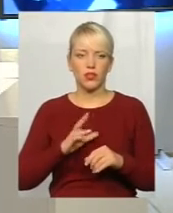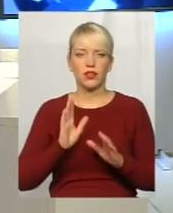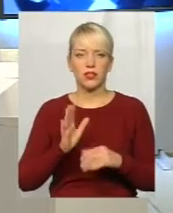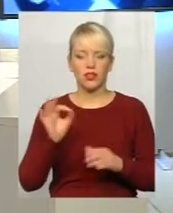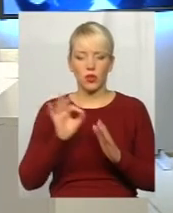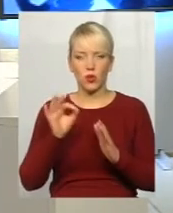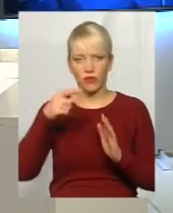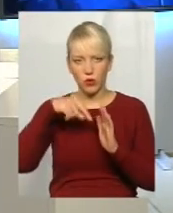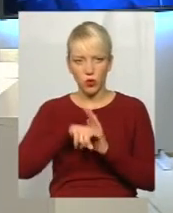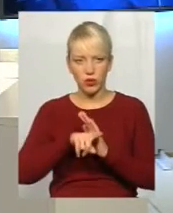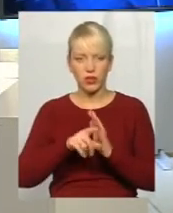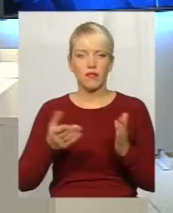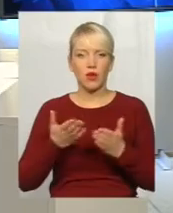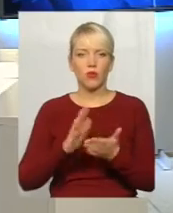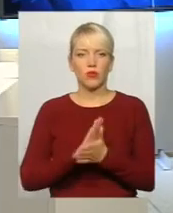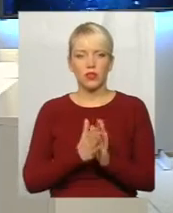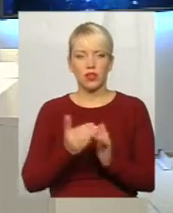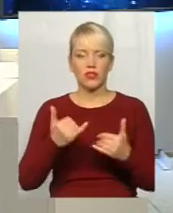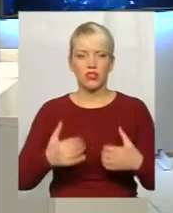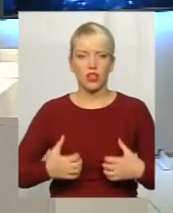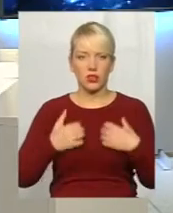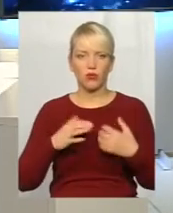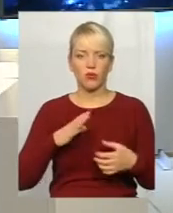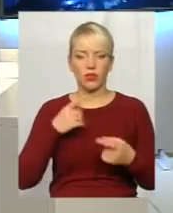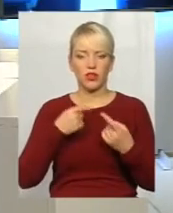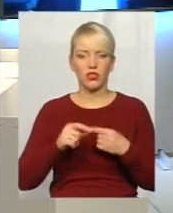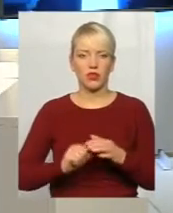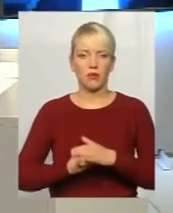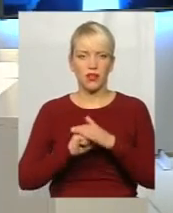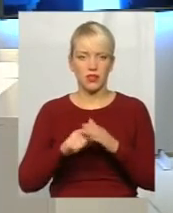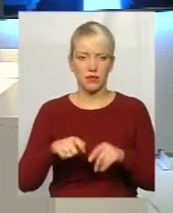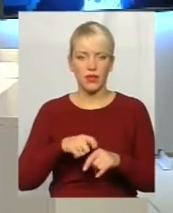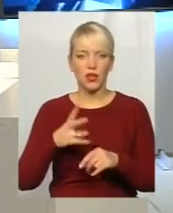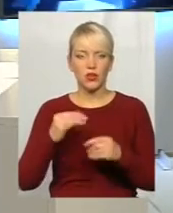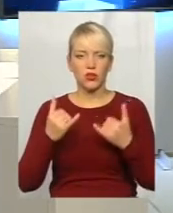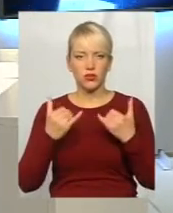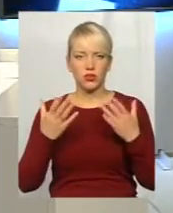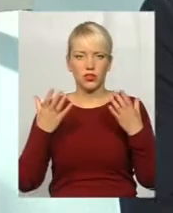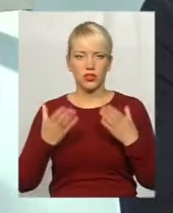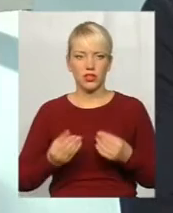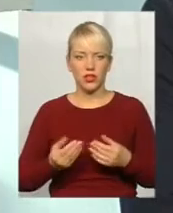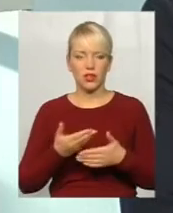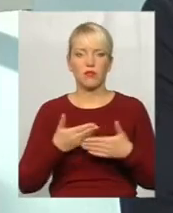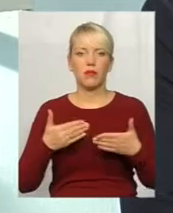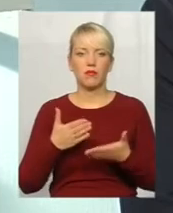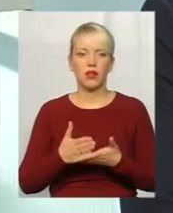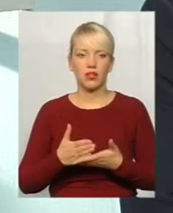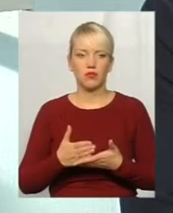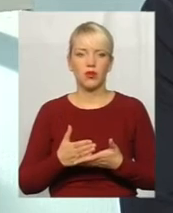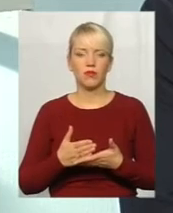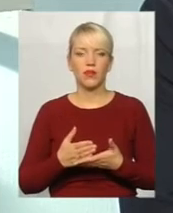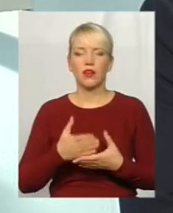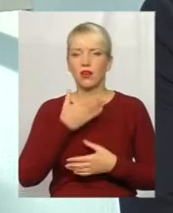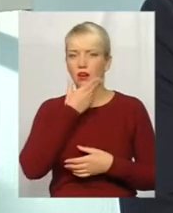внутрішні. Ви розумієте, в якому стані, жаль, ухідному, знаходилася інша база, але на сьогоднішній ми маємо досить